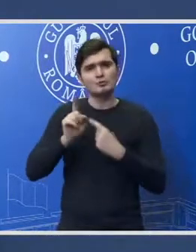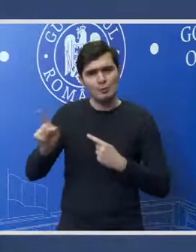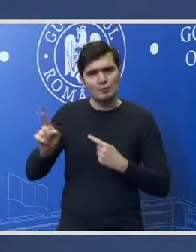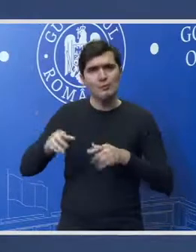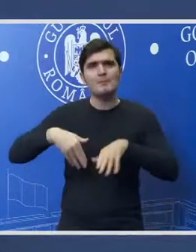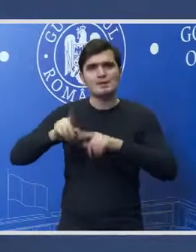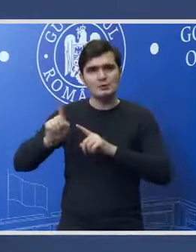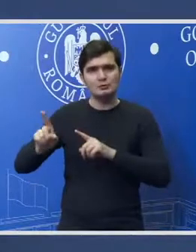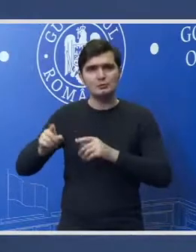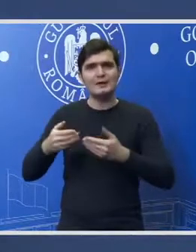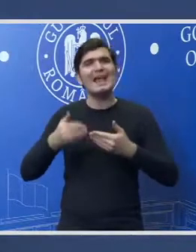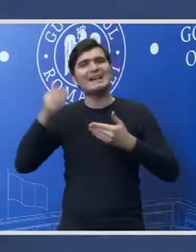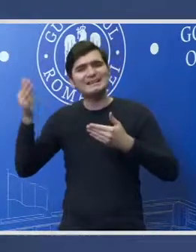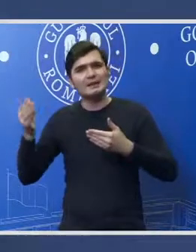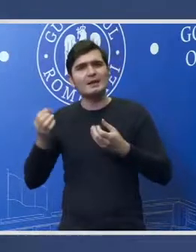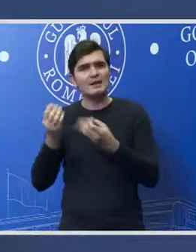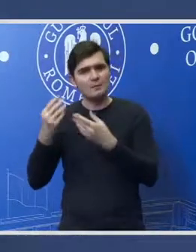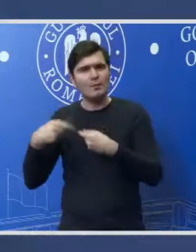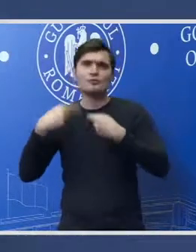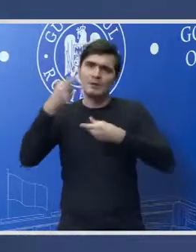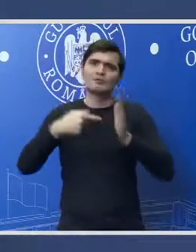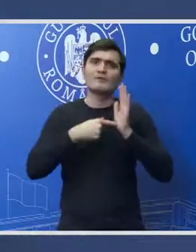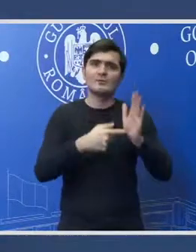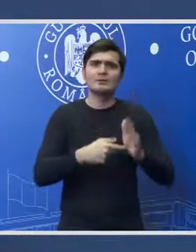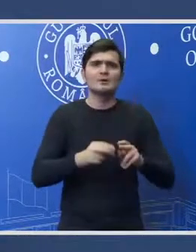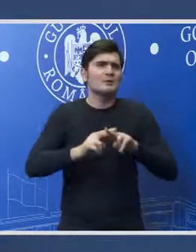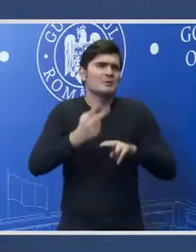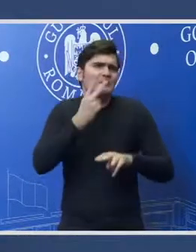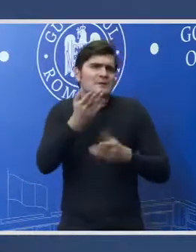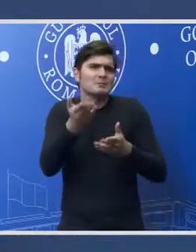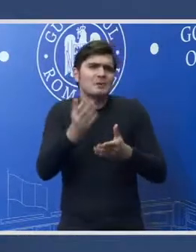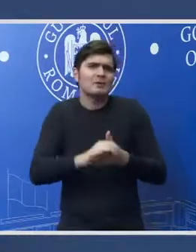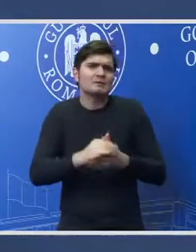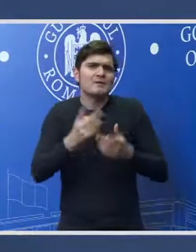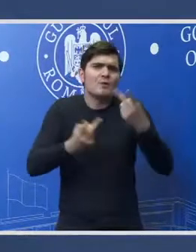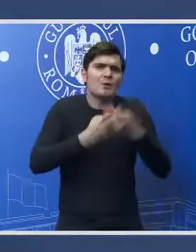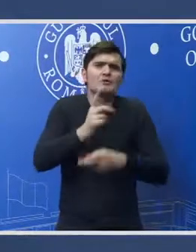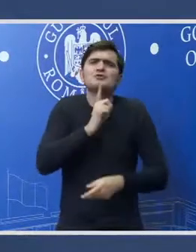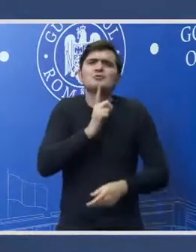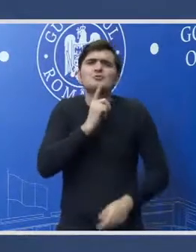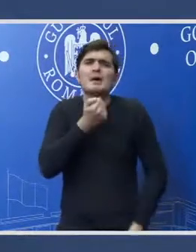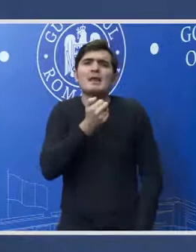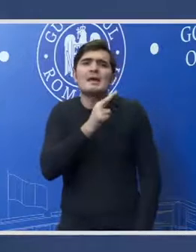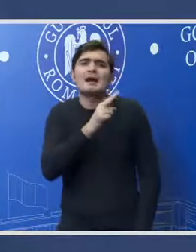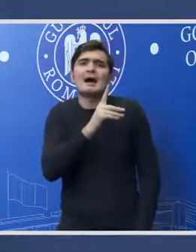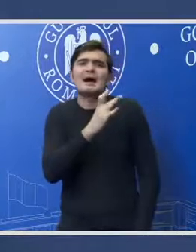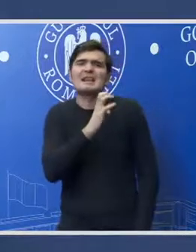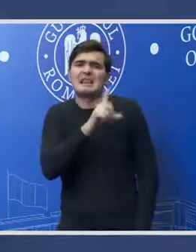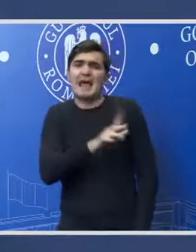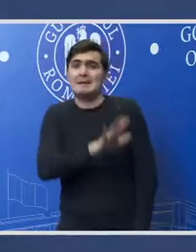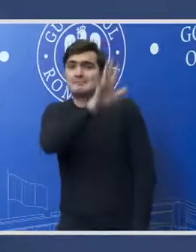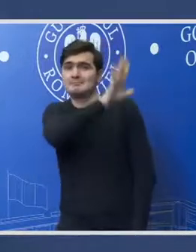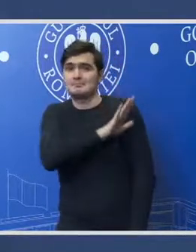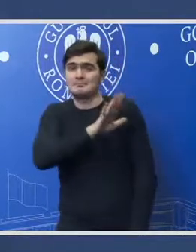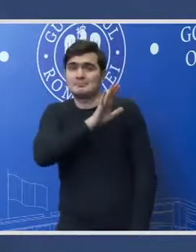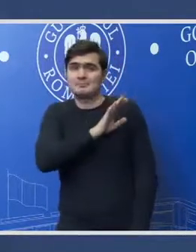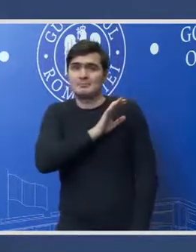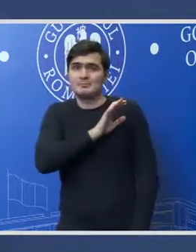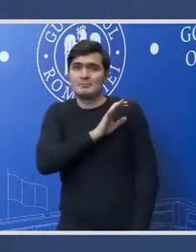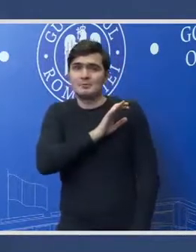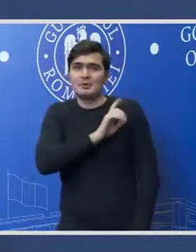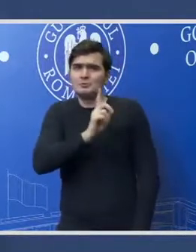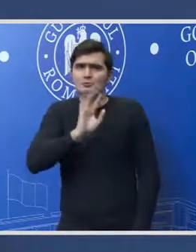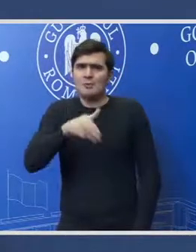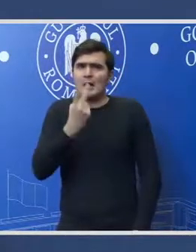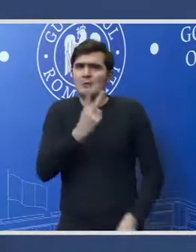și o să am o informare să vin și să vă prezint cum vedeți dumneavoastră utilizarea denumirii de Ardealului că regiunile nu au un